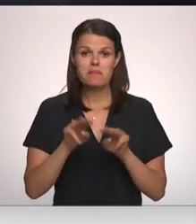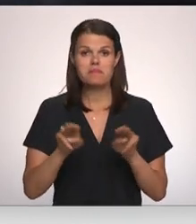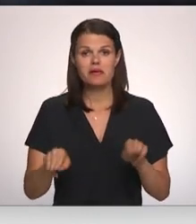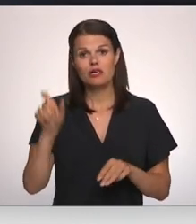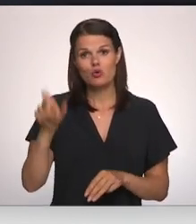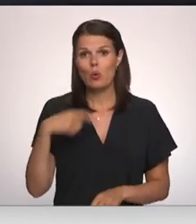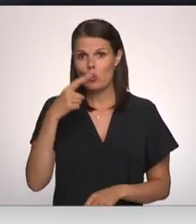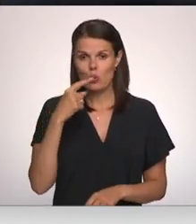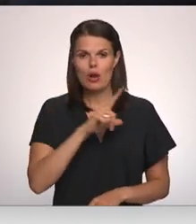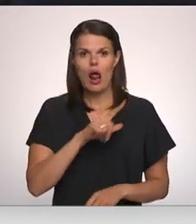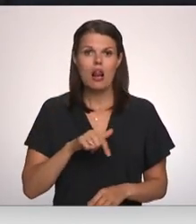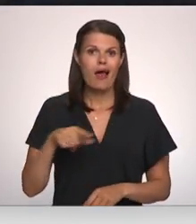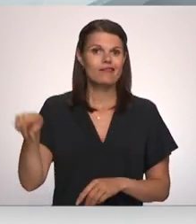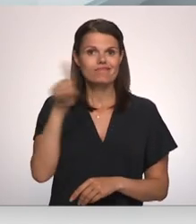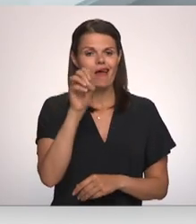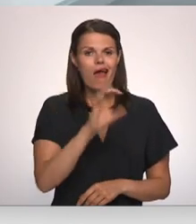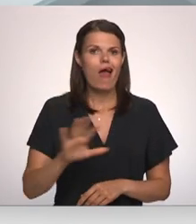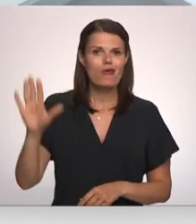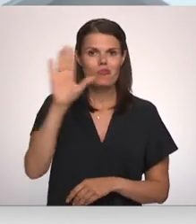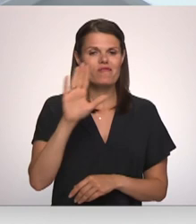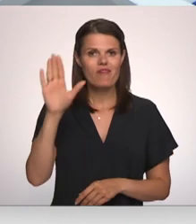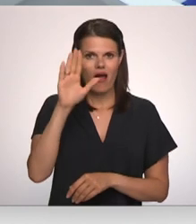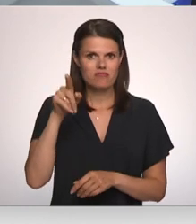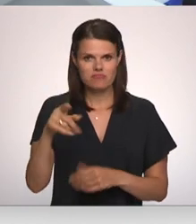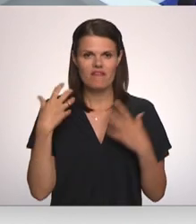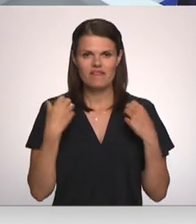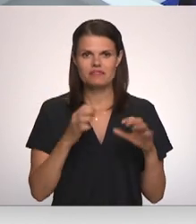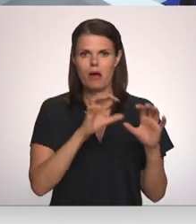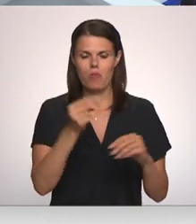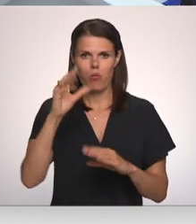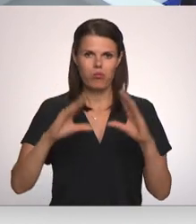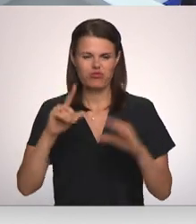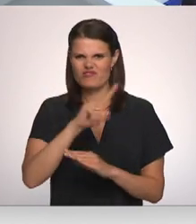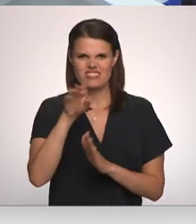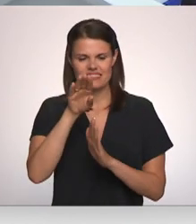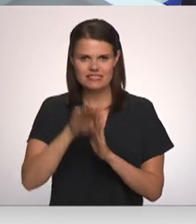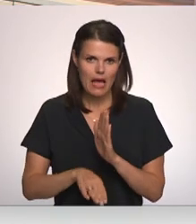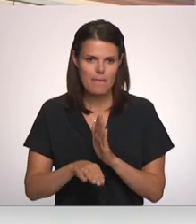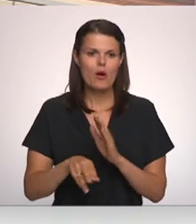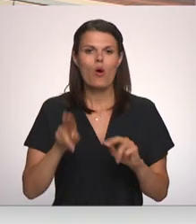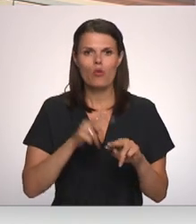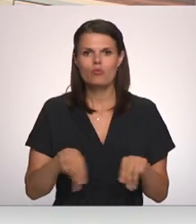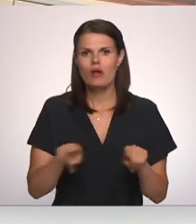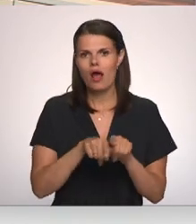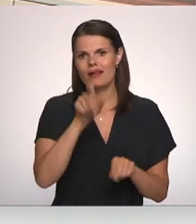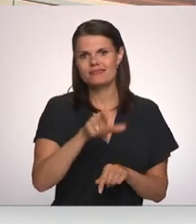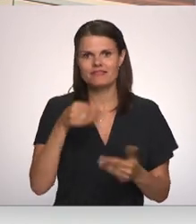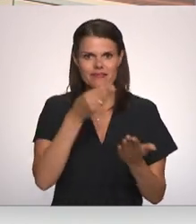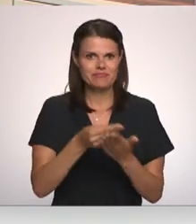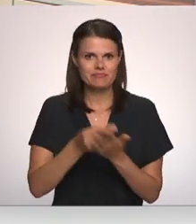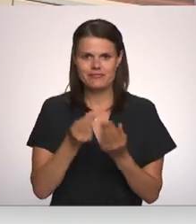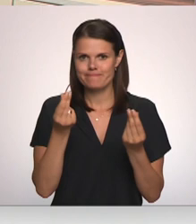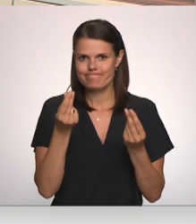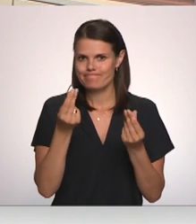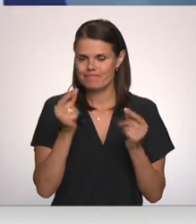norāda, ka Latvijai ir to Eiropas Savienības valstu vidū, kurai veselības aprūpis budžets ir viens no zemākajiem, un arī iedzīvotāju pirkt spēju ir